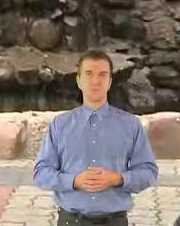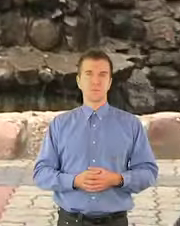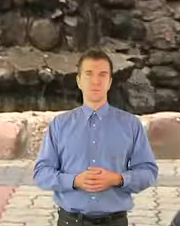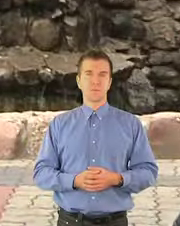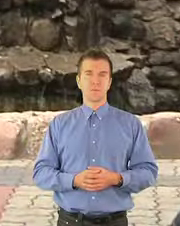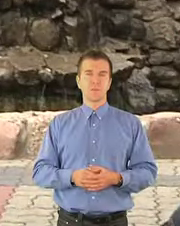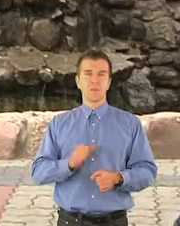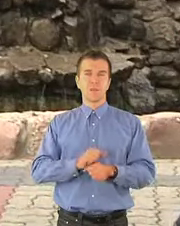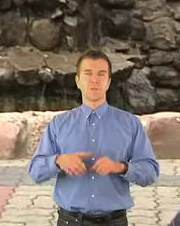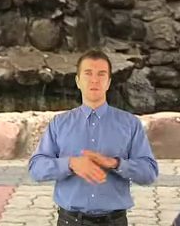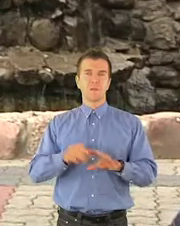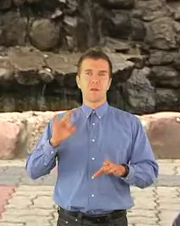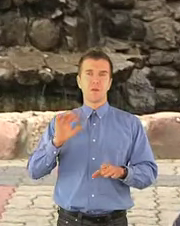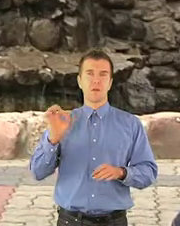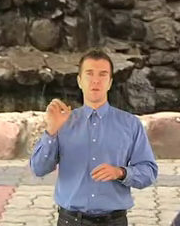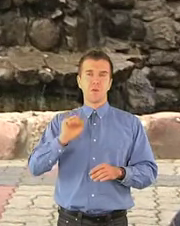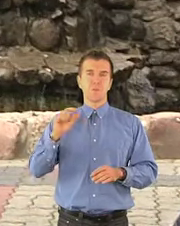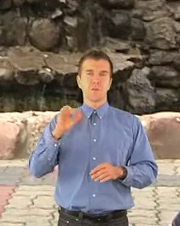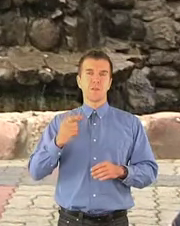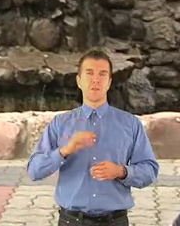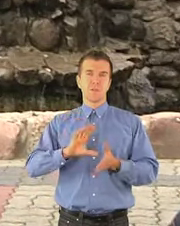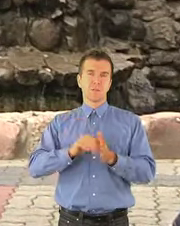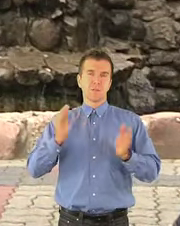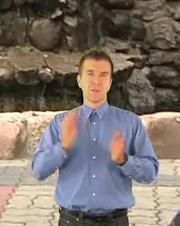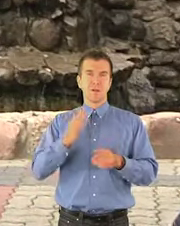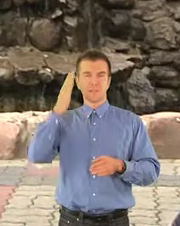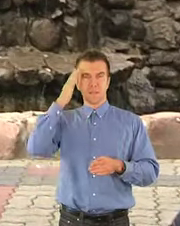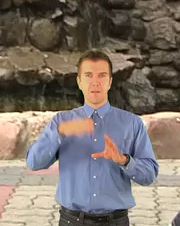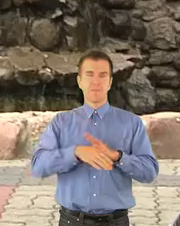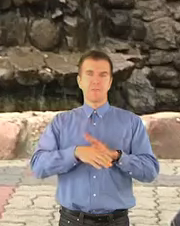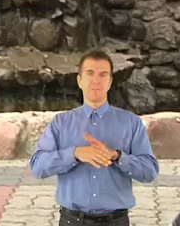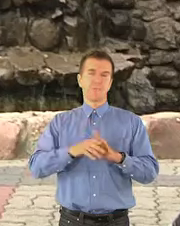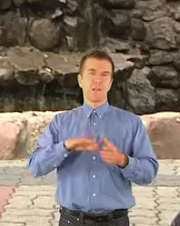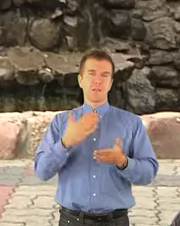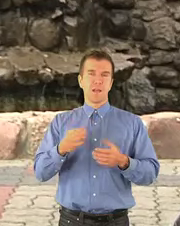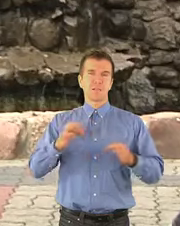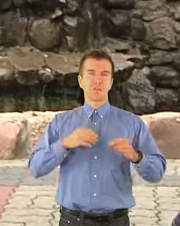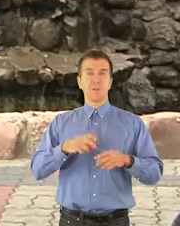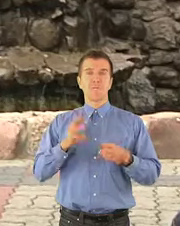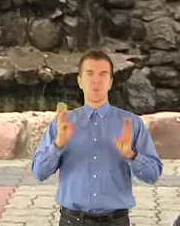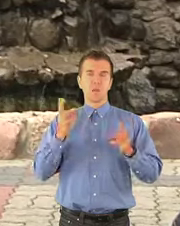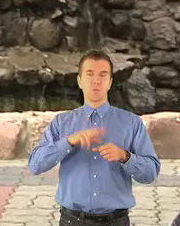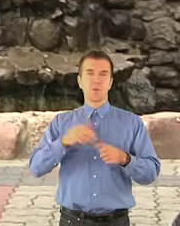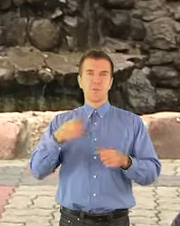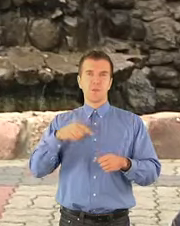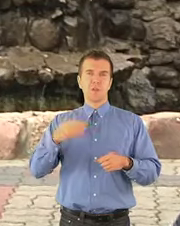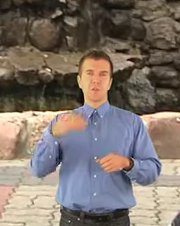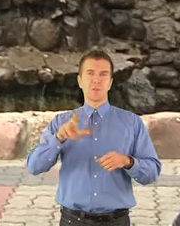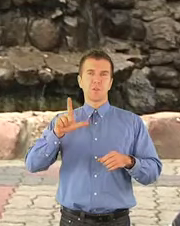Jesteśmy w Gąsawie. Miejscowość ta, dosyć niewielka, jest bardzo znana w onałach historii z wydarzenia, które działo się tutaj w